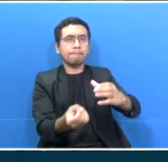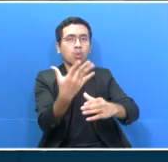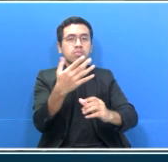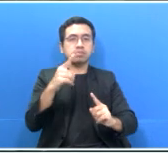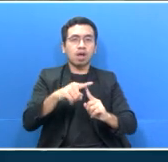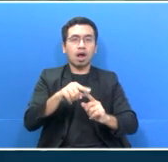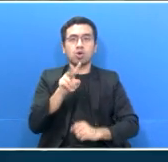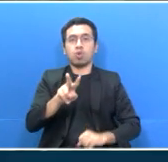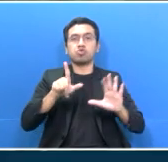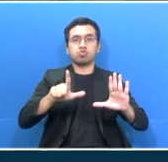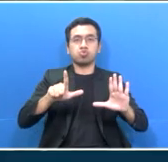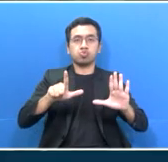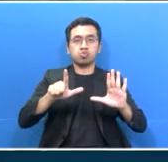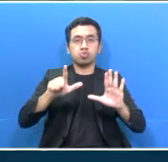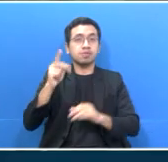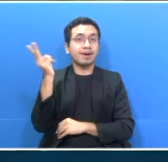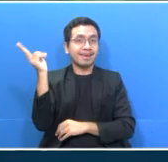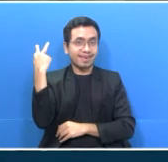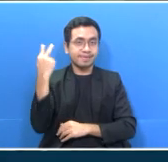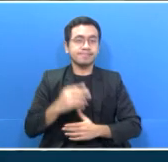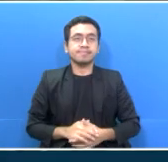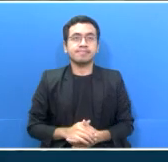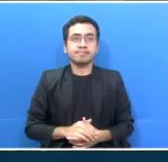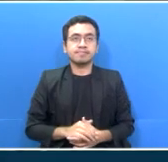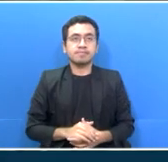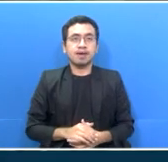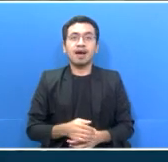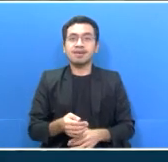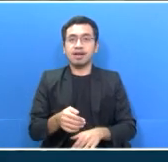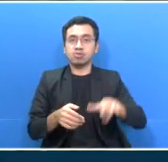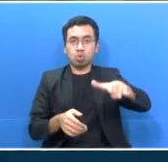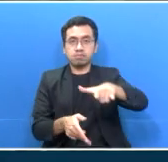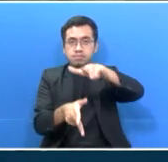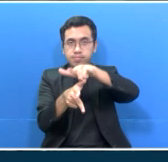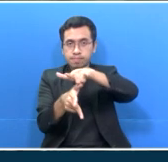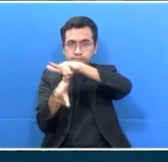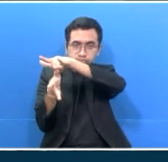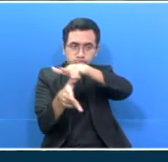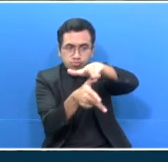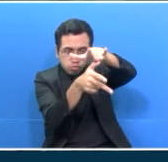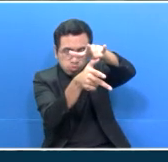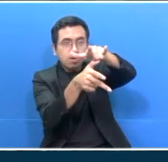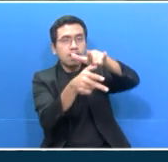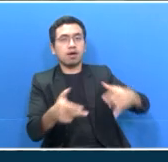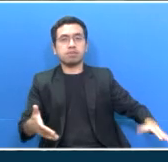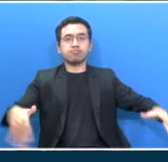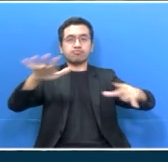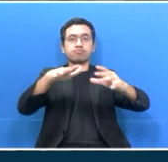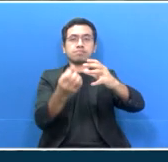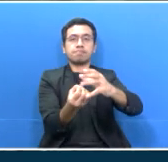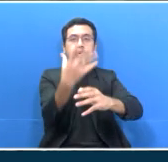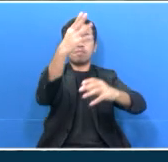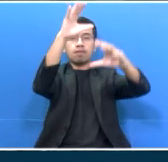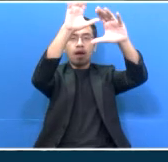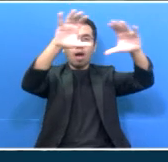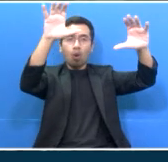Dari sini ternyata dari data drone kita itu awan panas yang